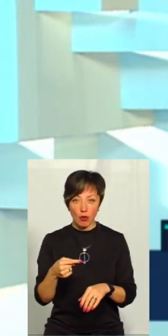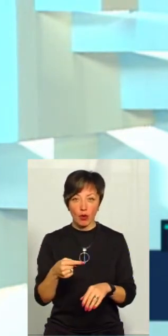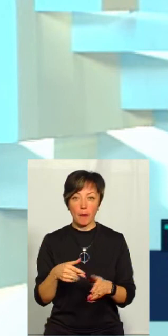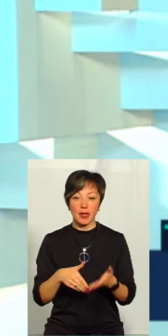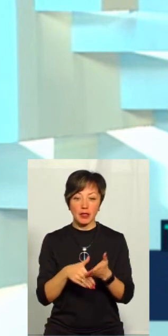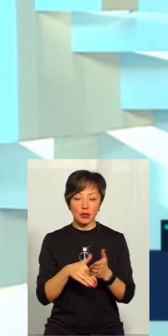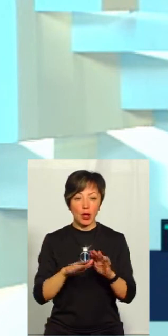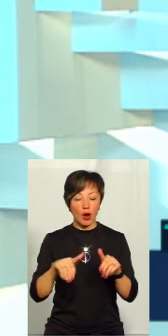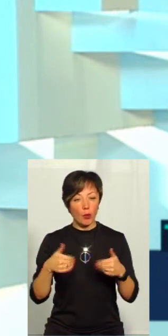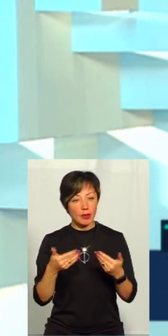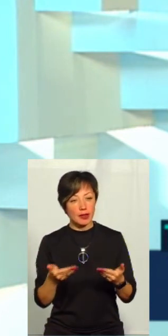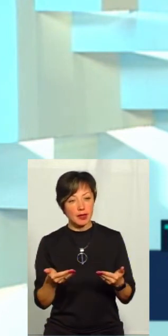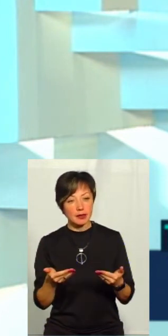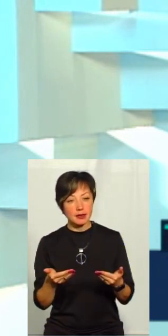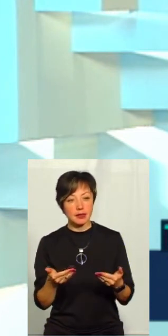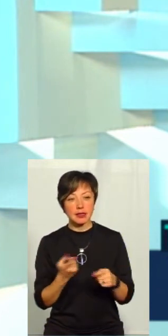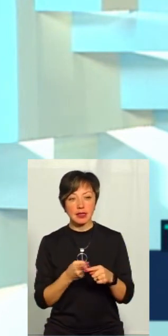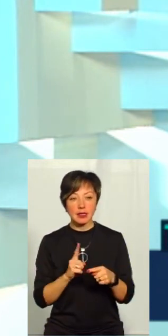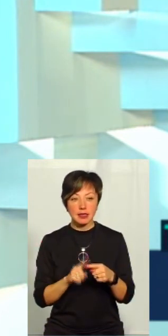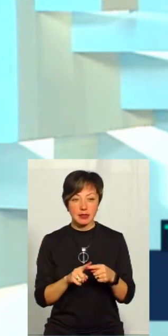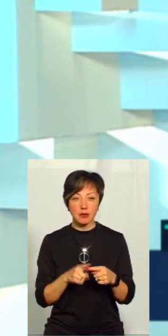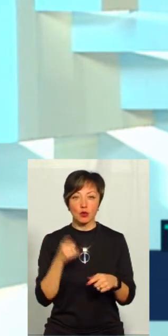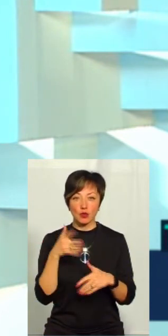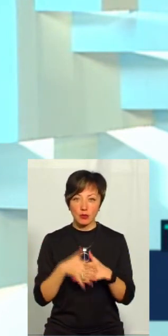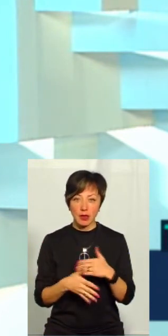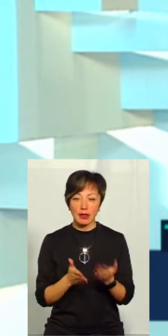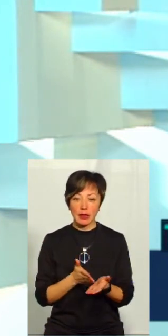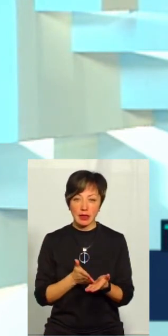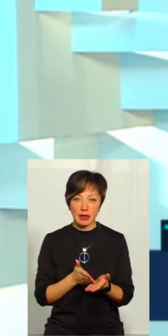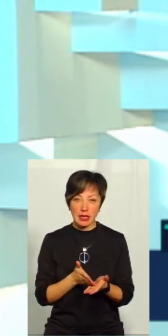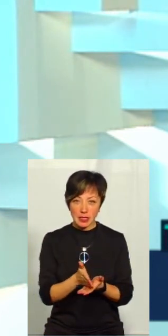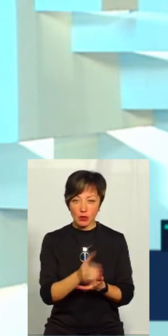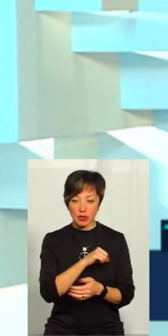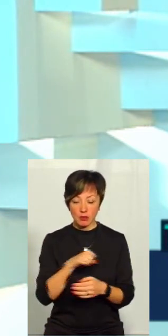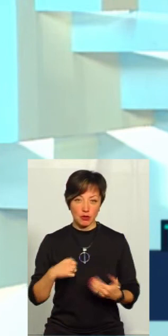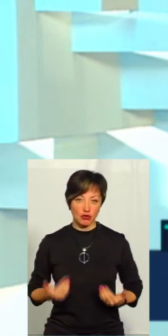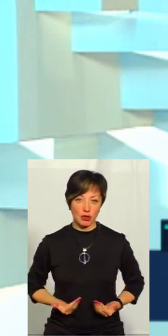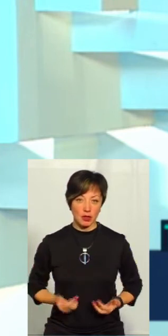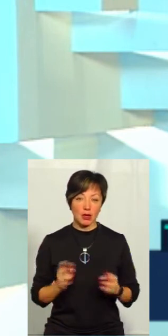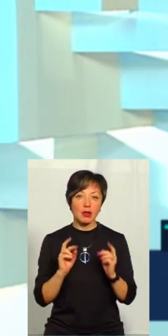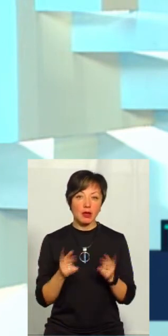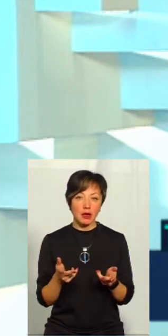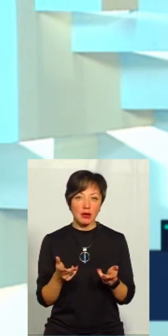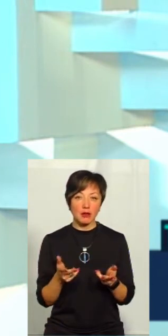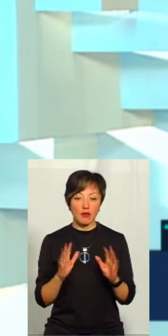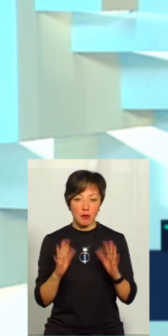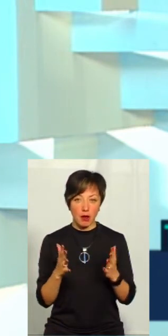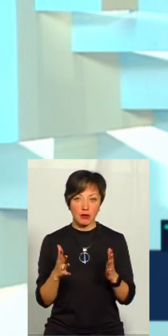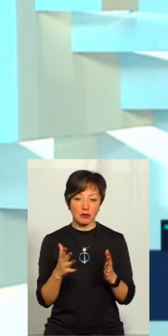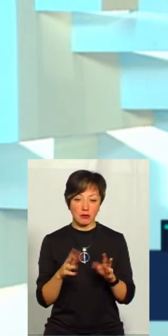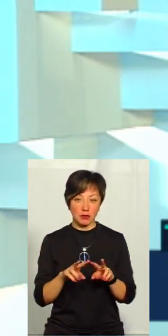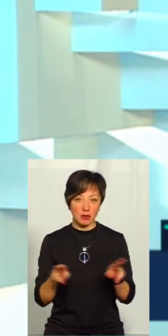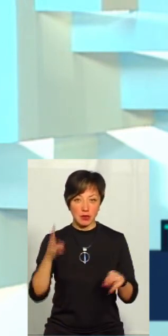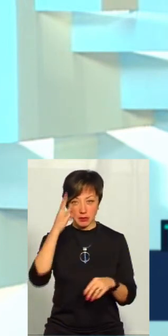десь і методичних рекомендацій. На це, ми розуміємо, націлює і саме життя. Тобто, як у випадку з